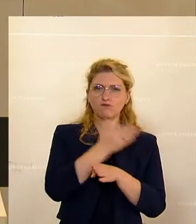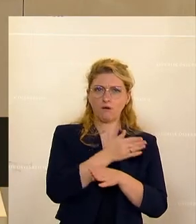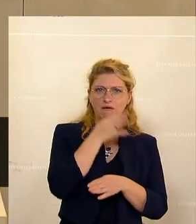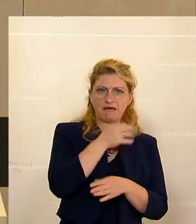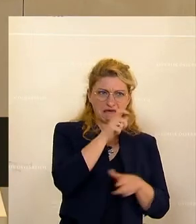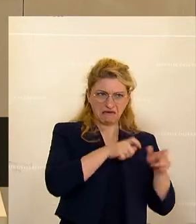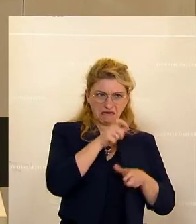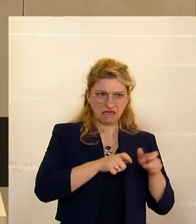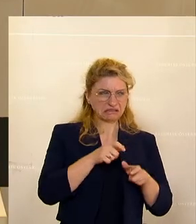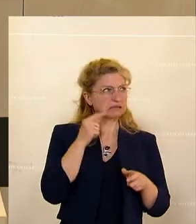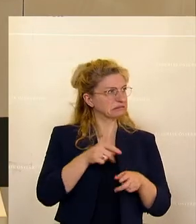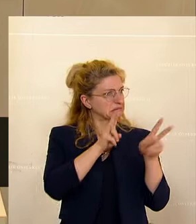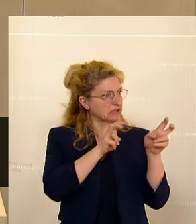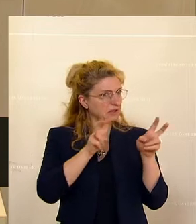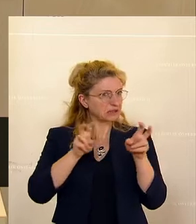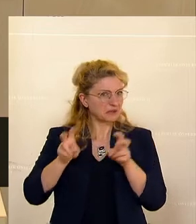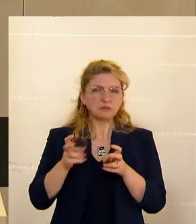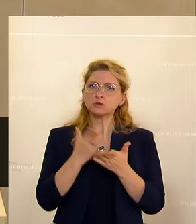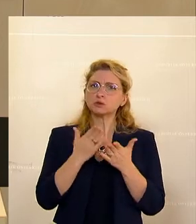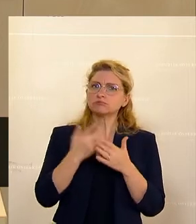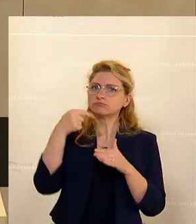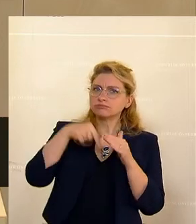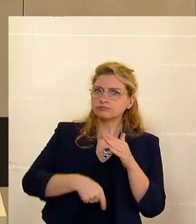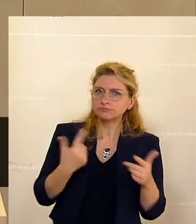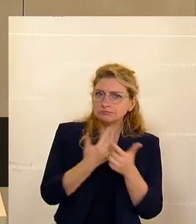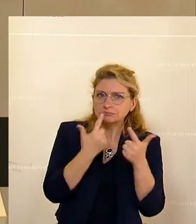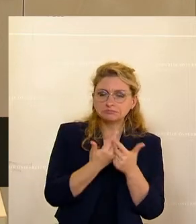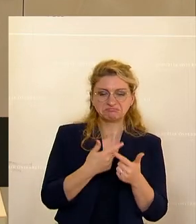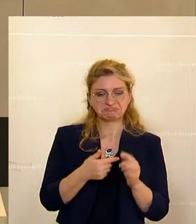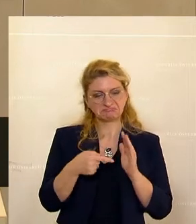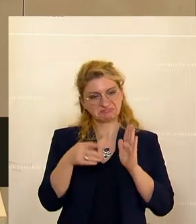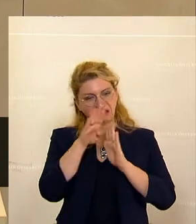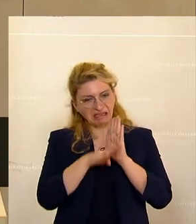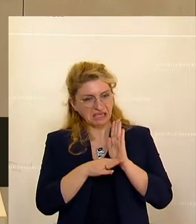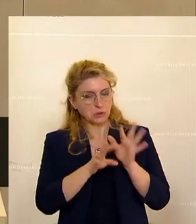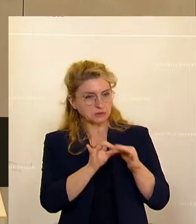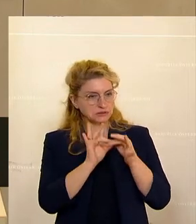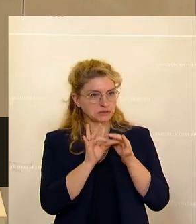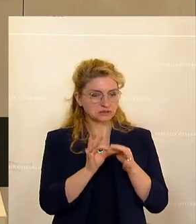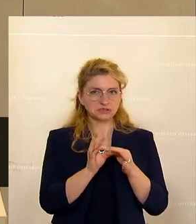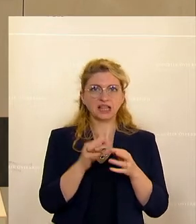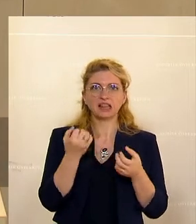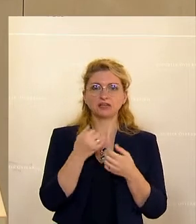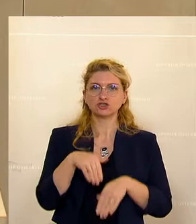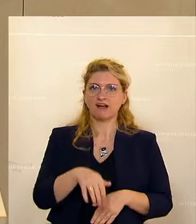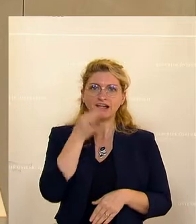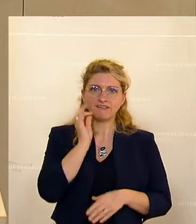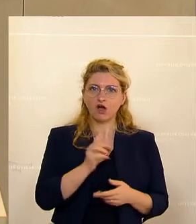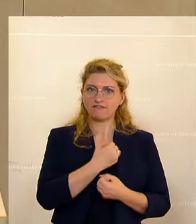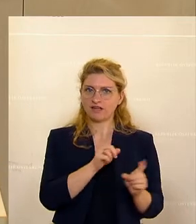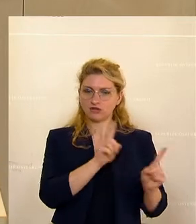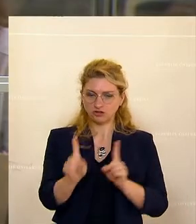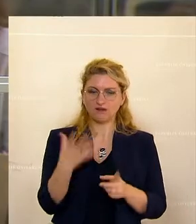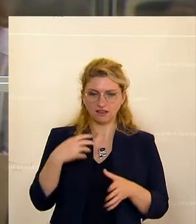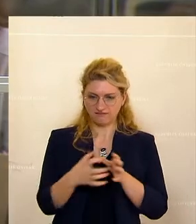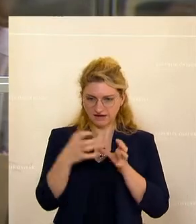jetzt behandelt werden, eingehend erörtert. Die Regelungen betreffend der Freistellung für Schwangere wird wieder verlängert und somit der